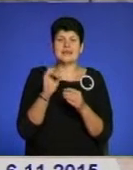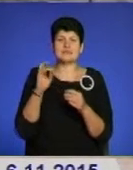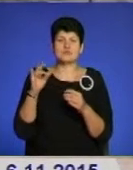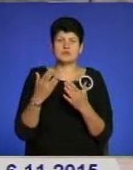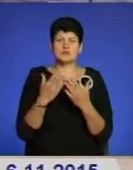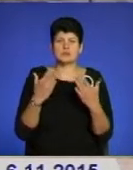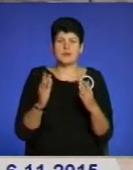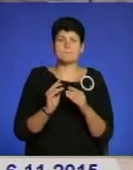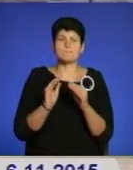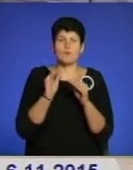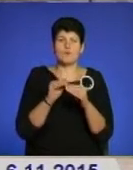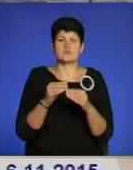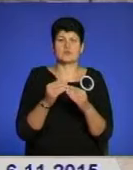поповнять новими експонатами. Після завершення